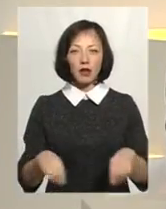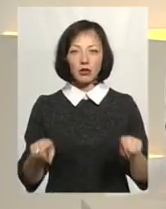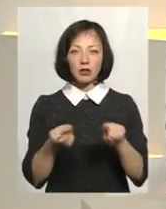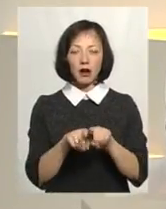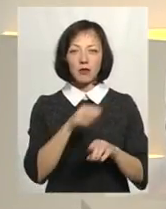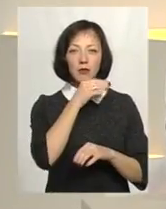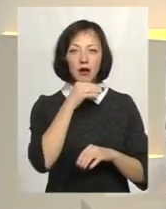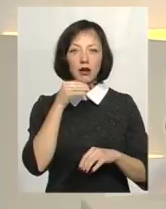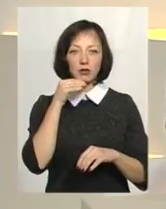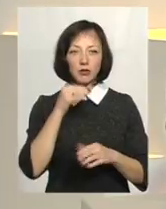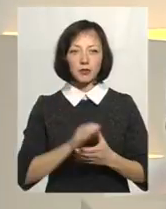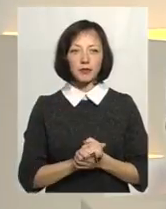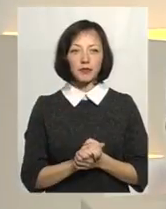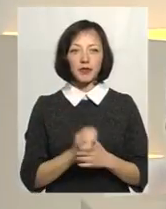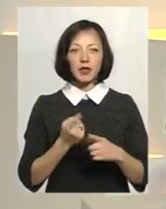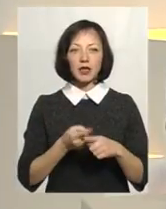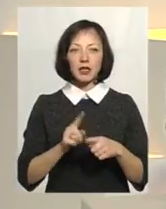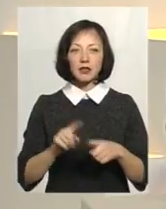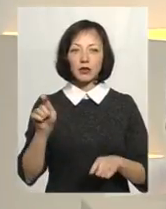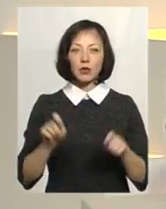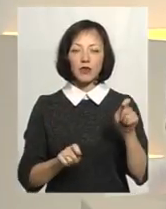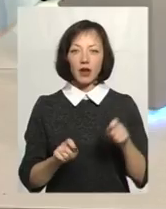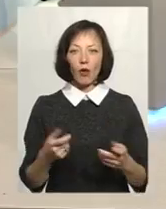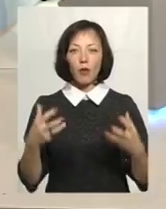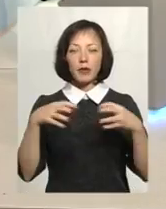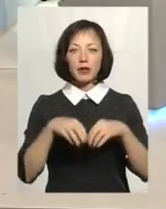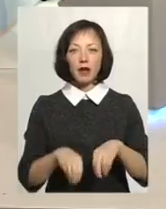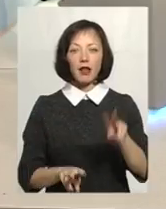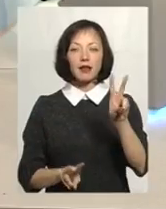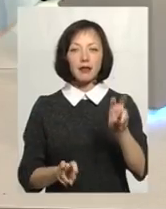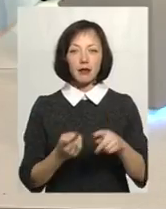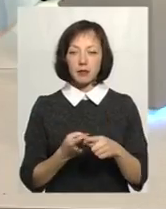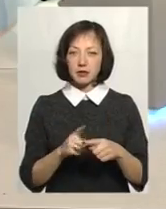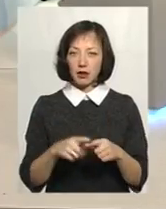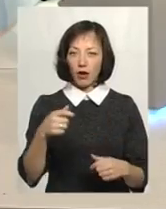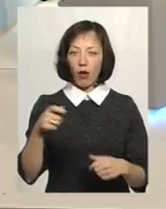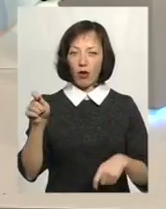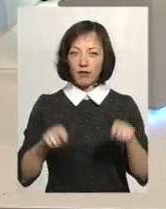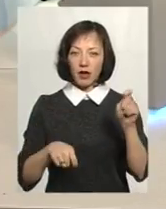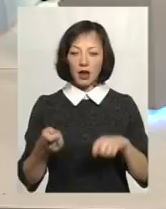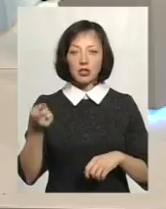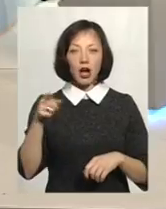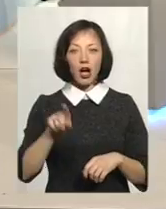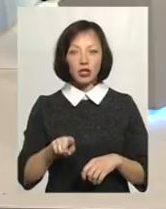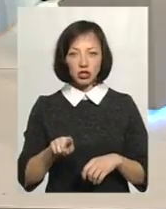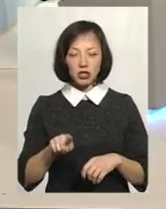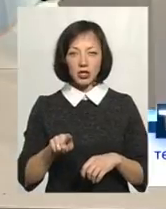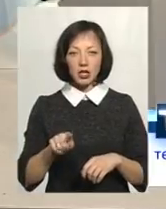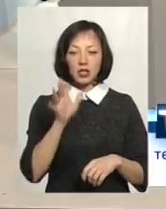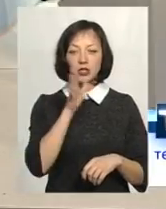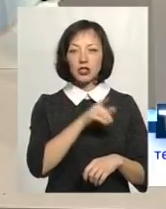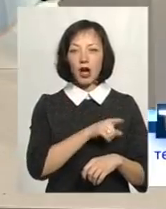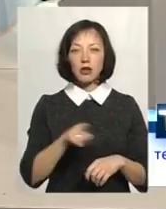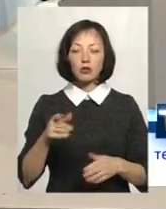багато на цій конференції? об'єднала тема даної конференції, адже з часу